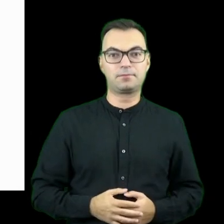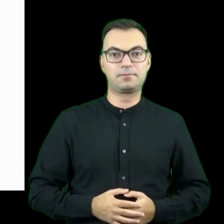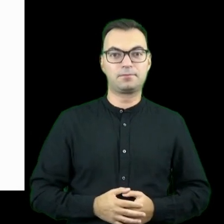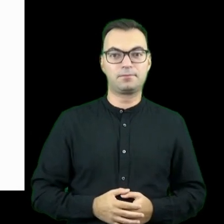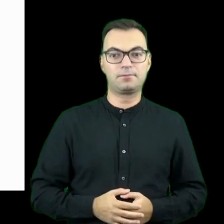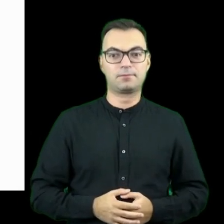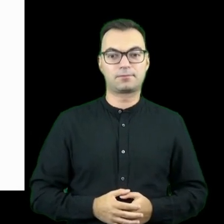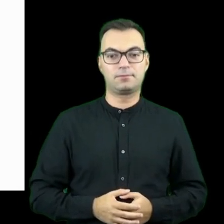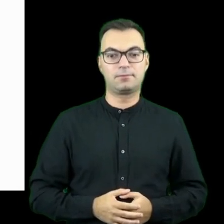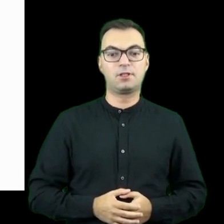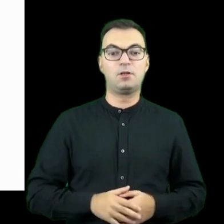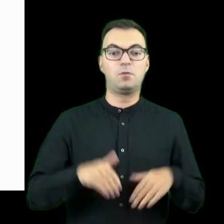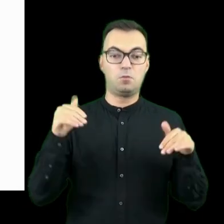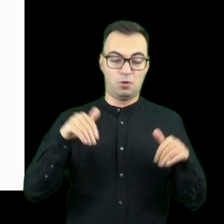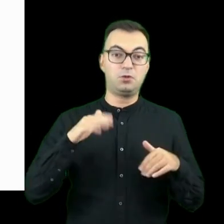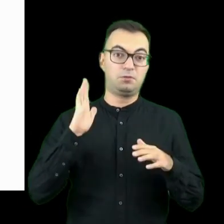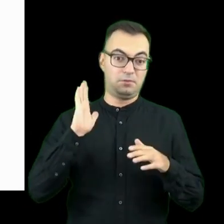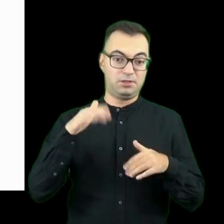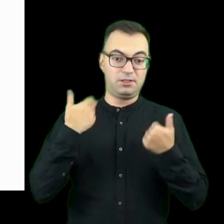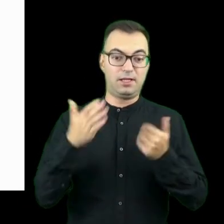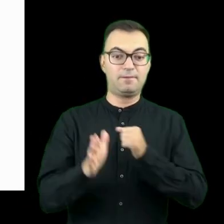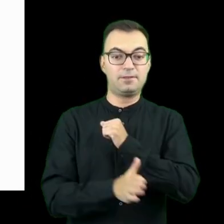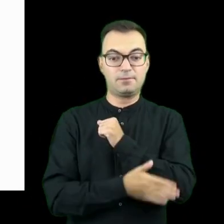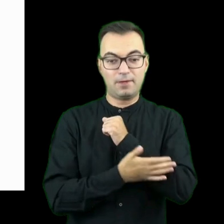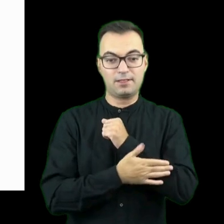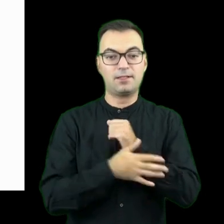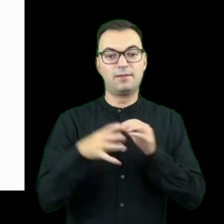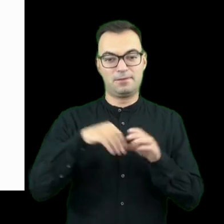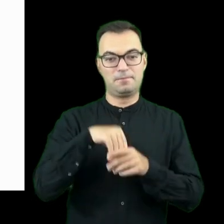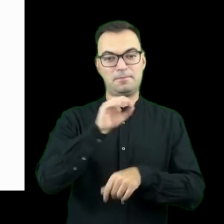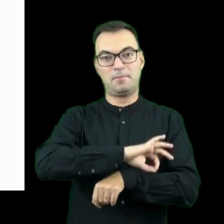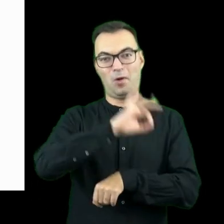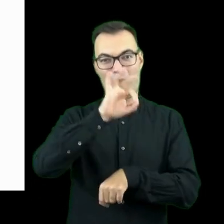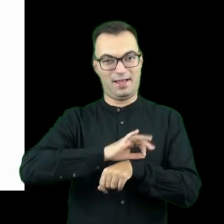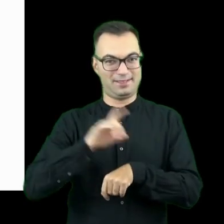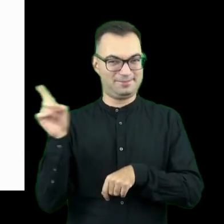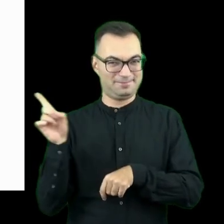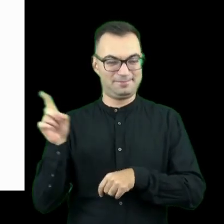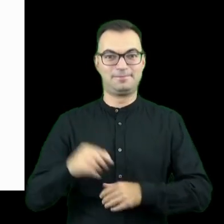możecie dostać wsparcie w ramach projektu inkubatora innowacji